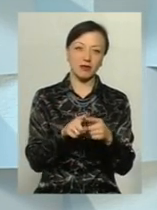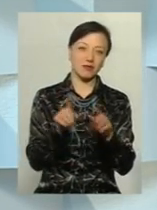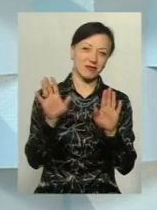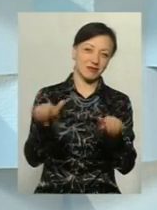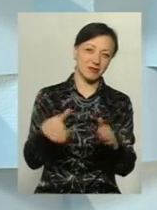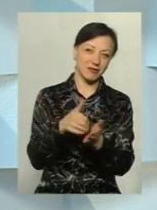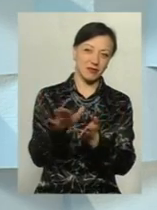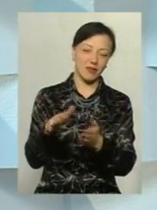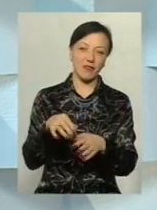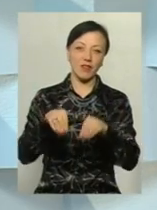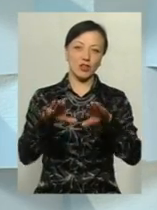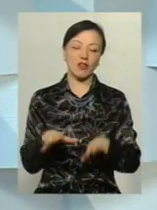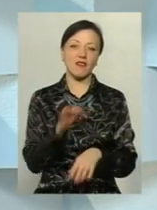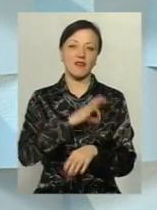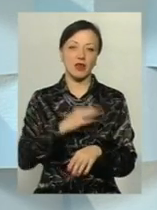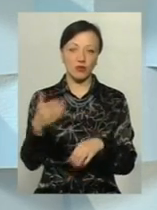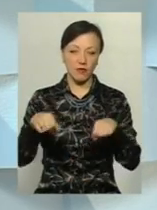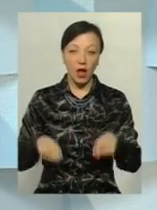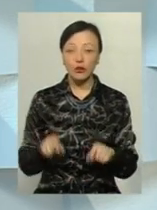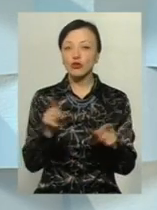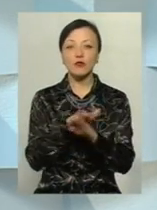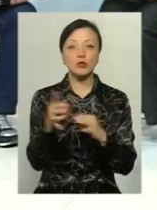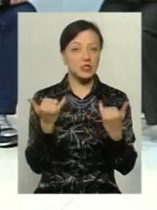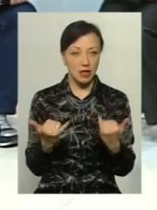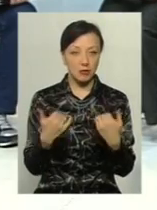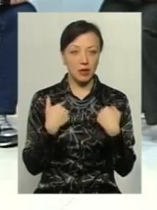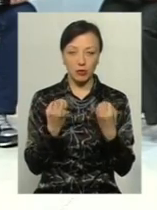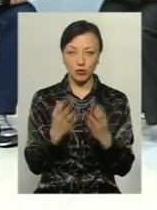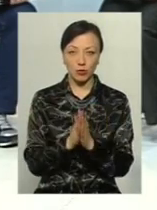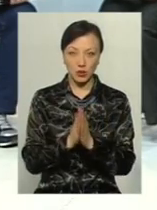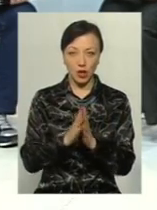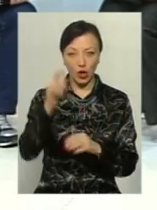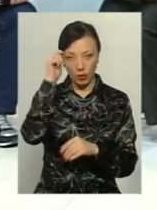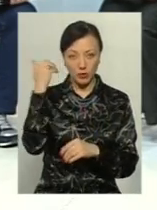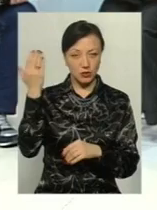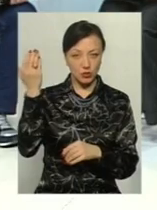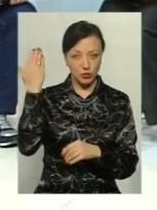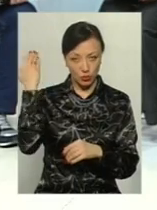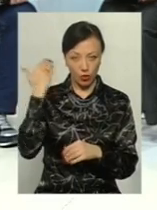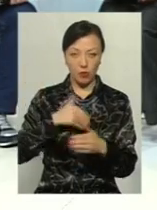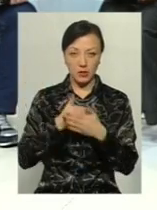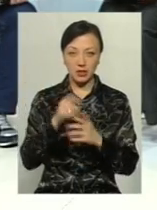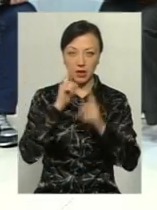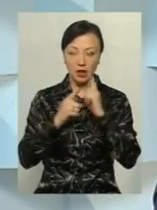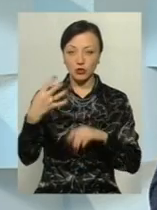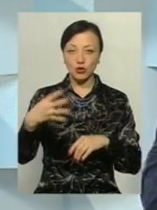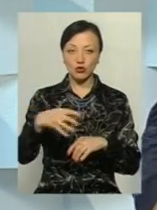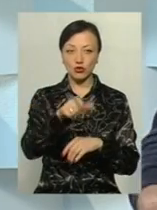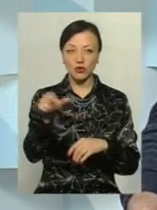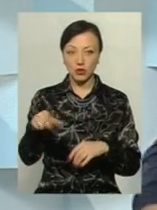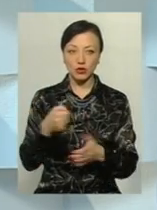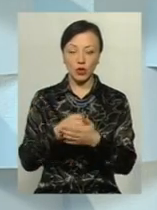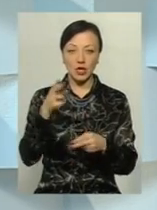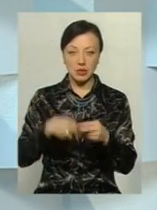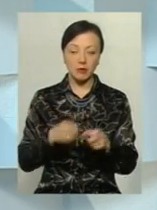вирішували так, як їм було вигідно. Що відбулося зараз? Мене просто попросили хлопці з тої громадської ради, яка була на 40 чоловік, дійшли ми до